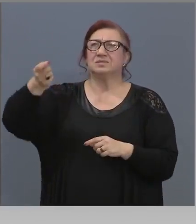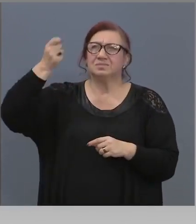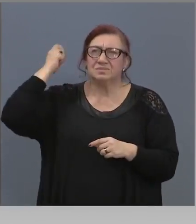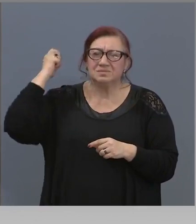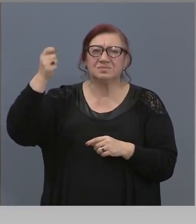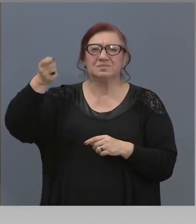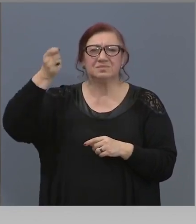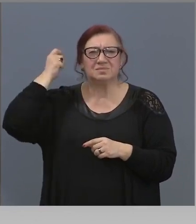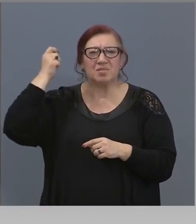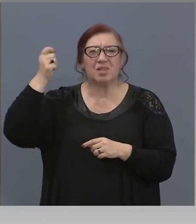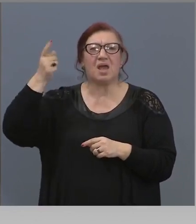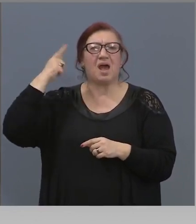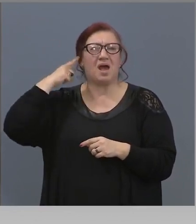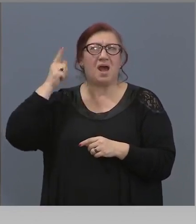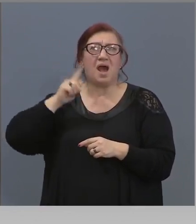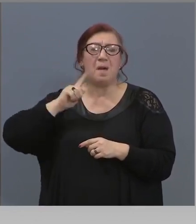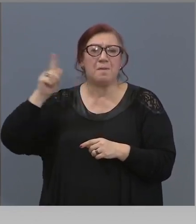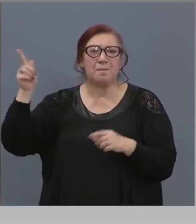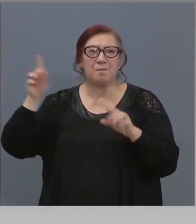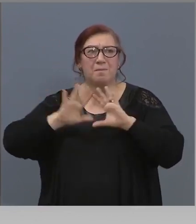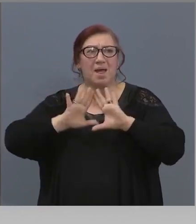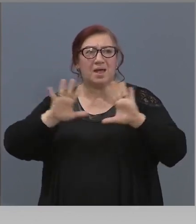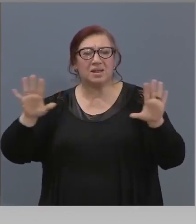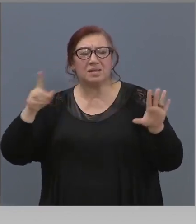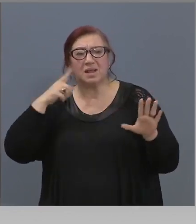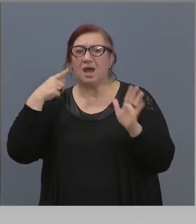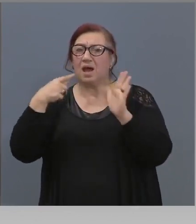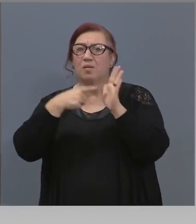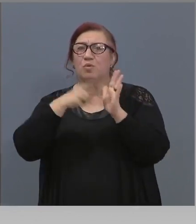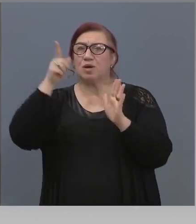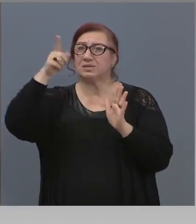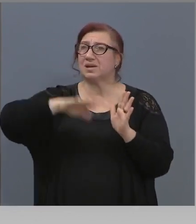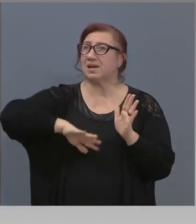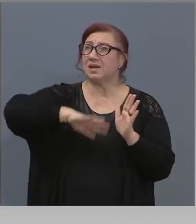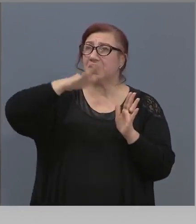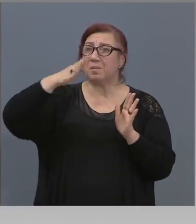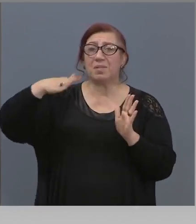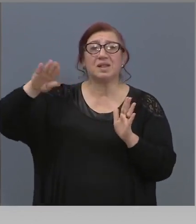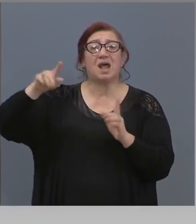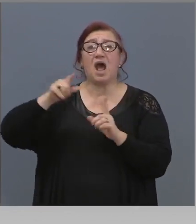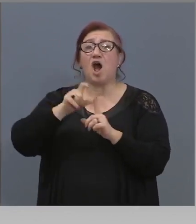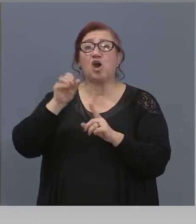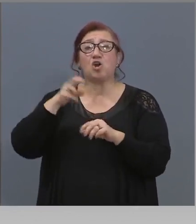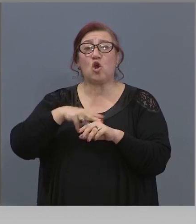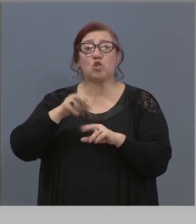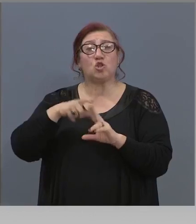си показвали по родопите, че са там.